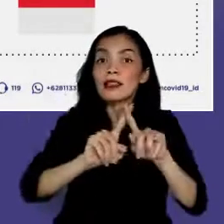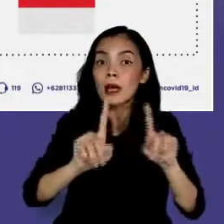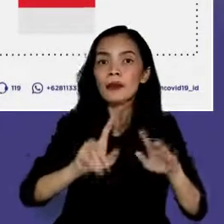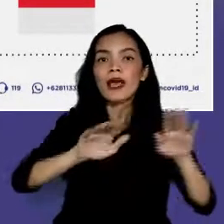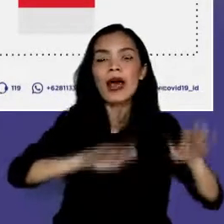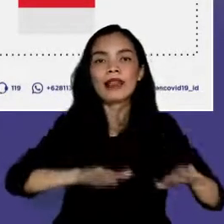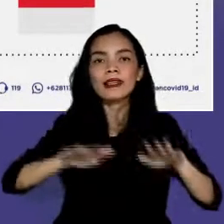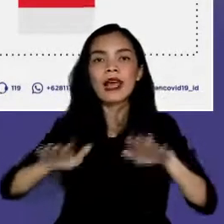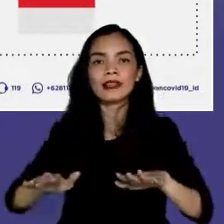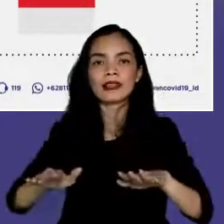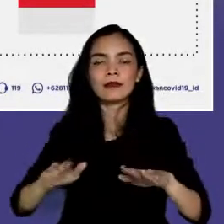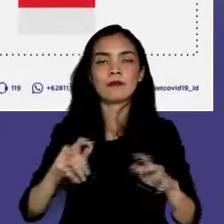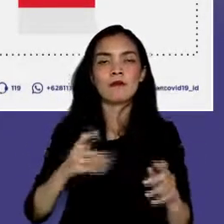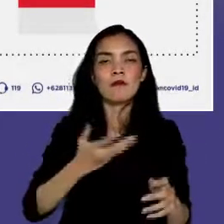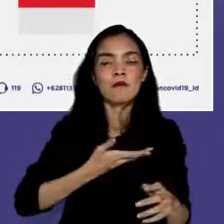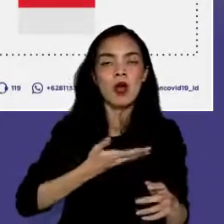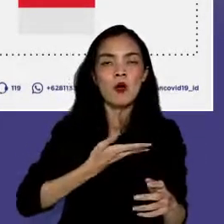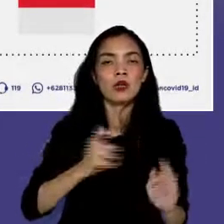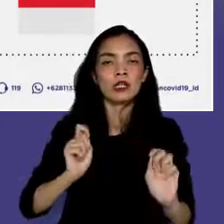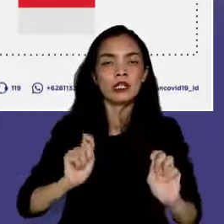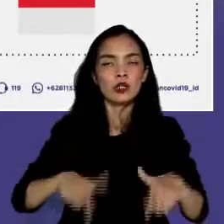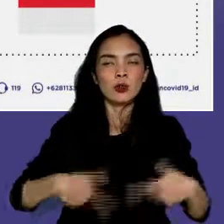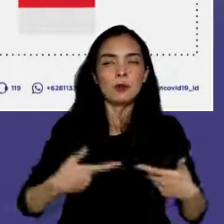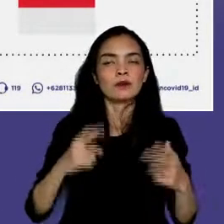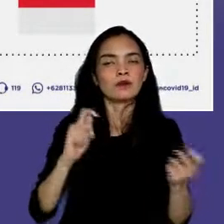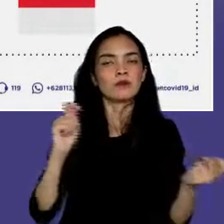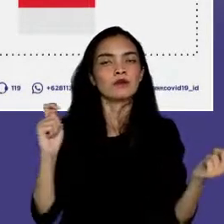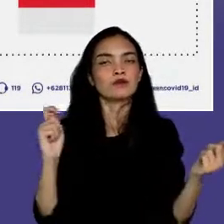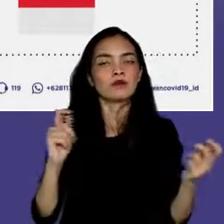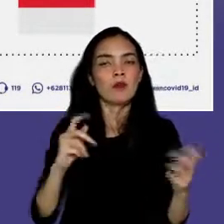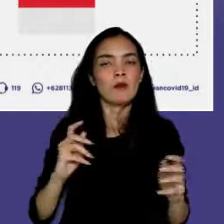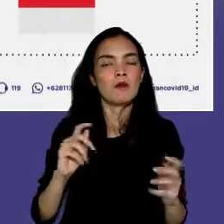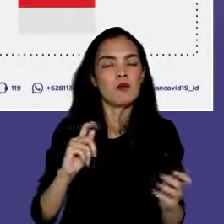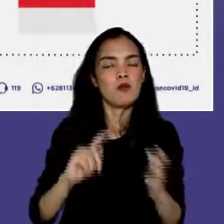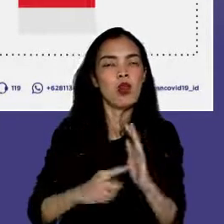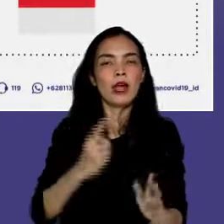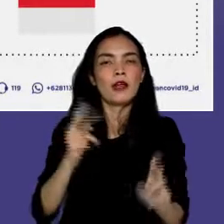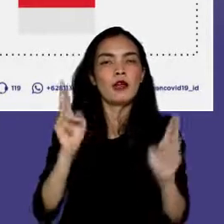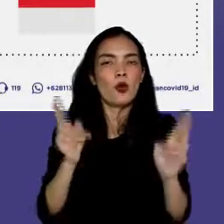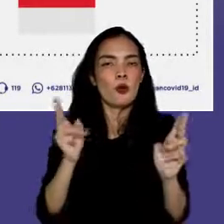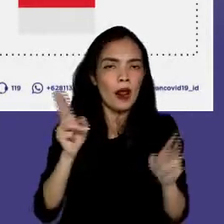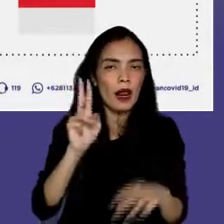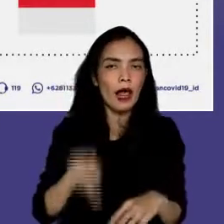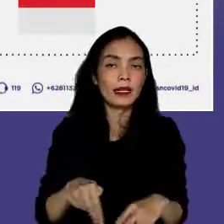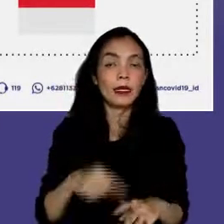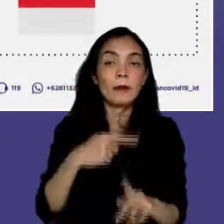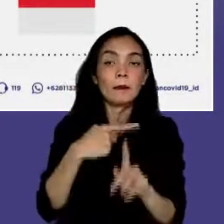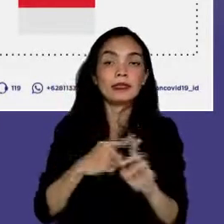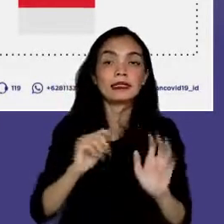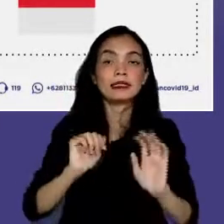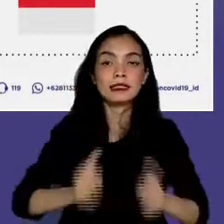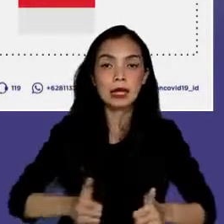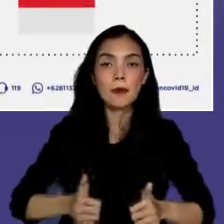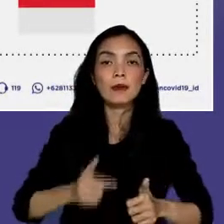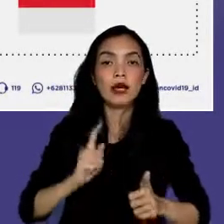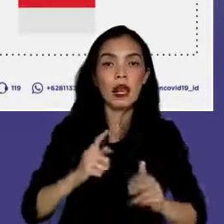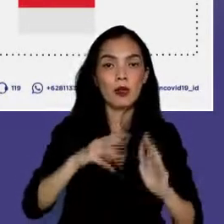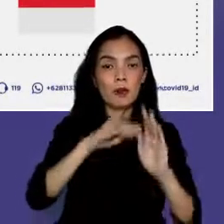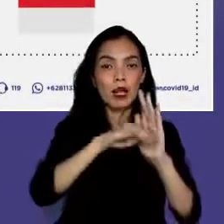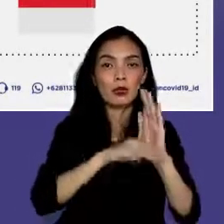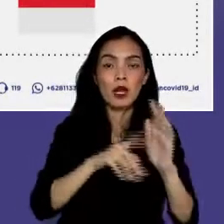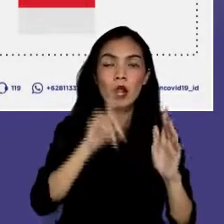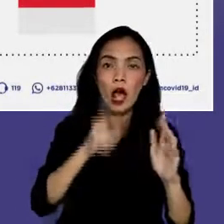-hati menuju kehidupan normal yang baru, sekaligus bersiap jika memang perlu dilakukan pengetatan